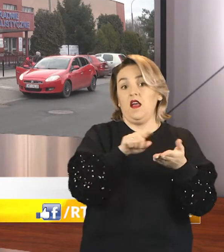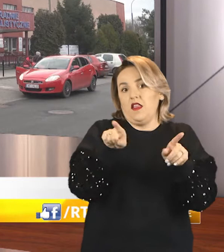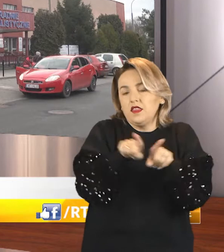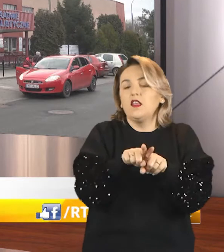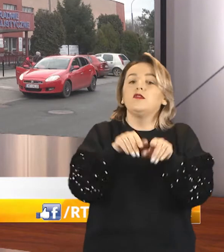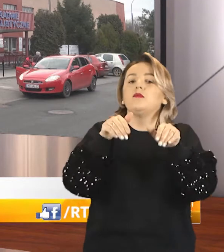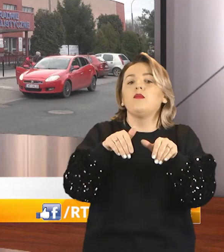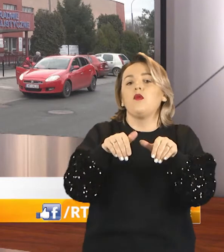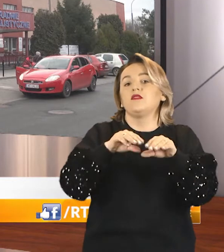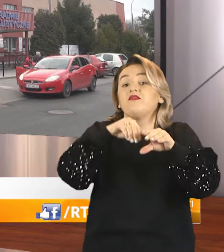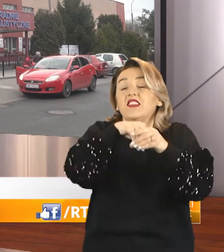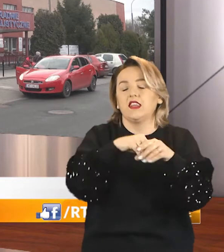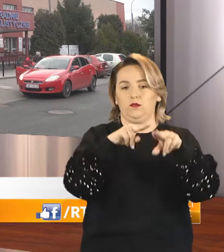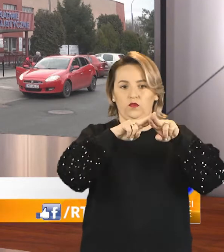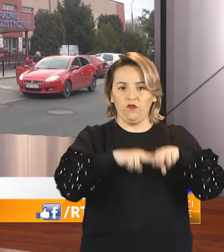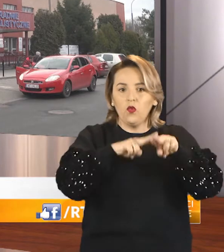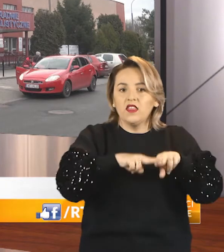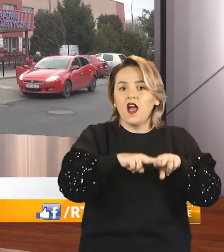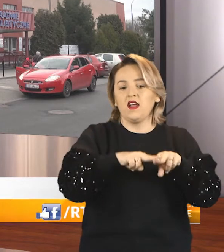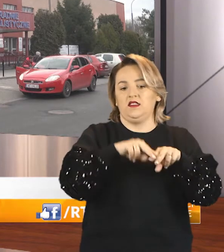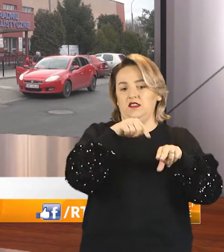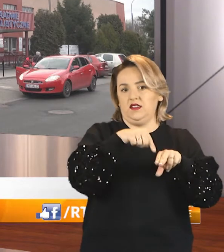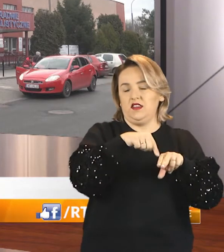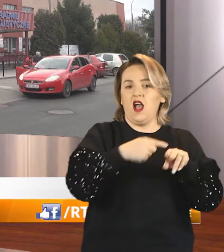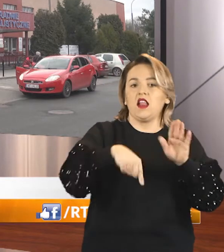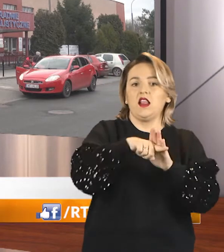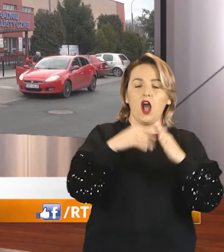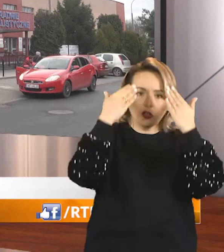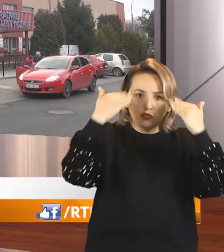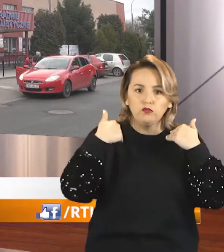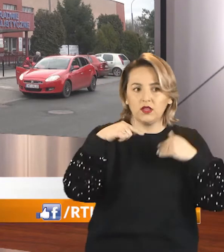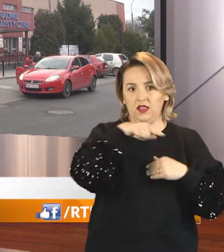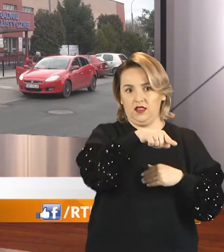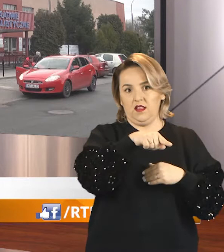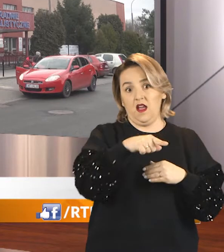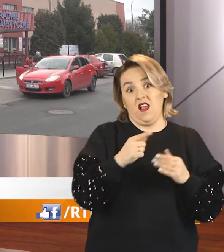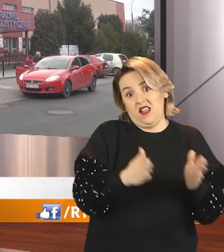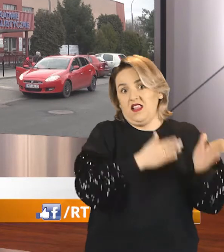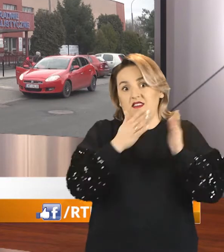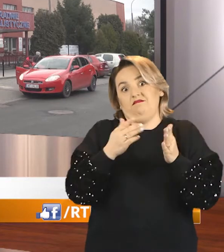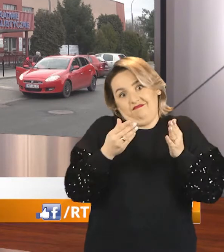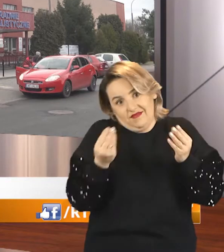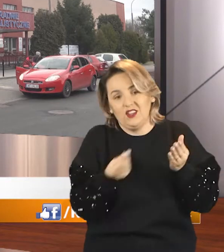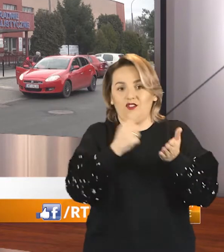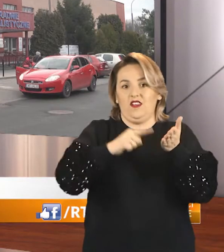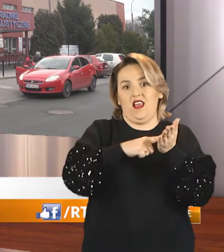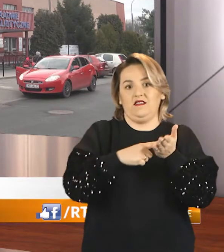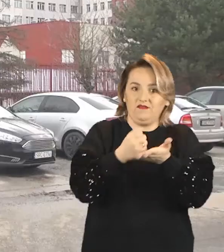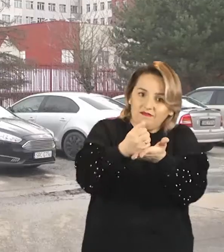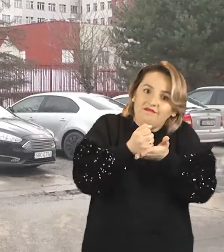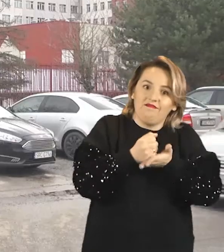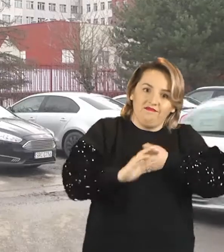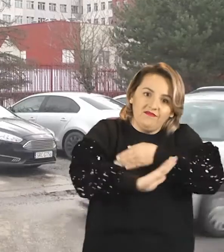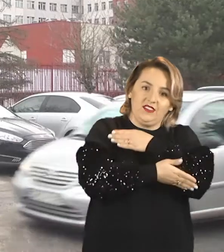lokalnym. Wśród nich jest m.in. Fundacja na Rzecz Szpitala Rejonowego w Reciborzu, która kolejny raz zachęca do wsparcia.